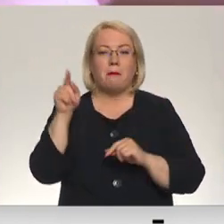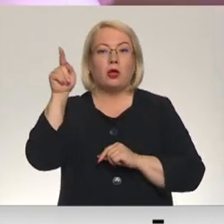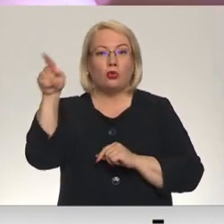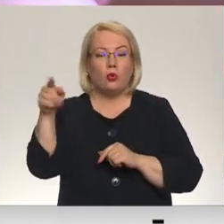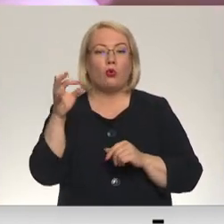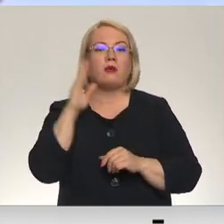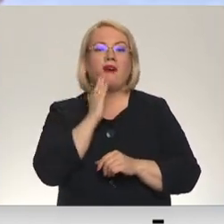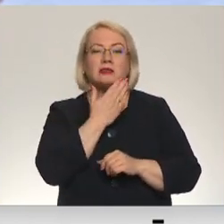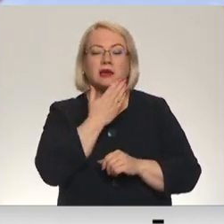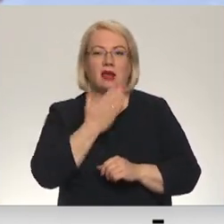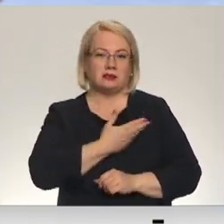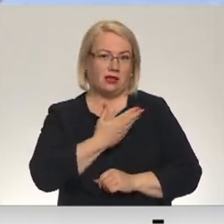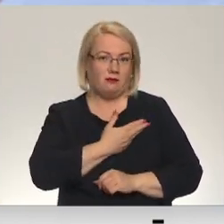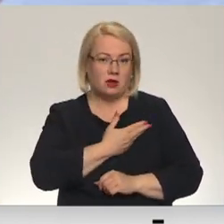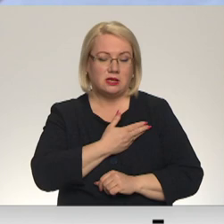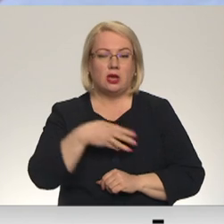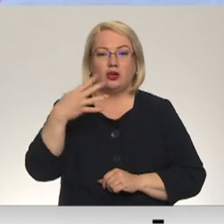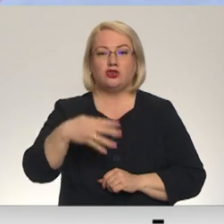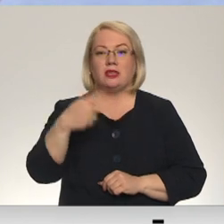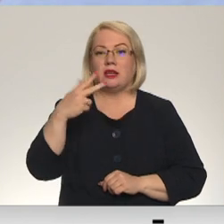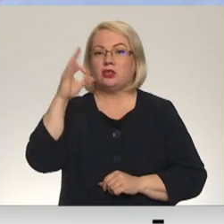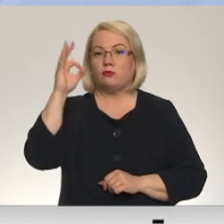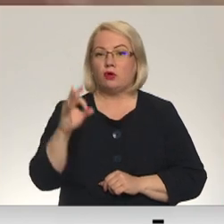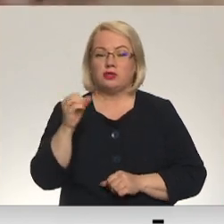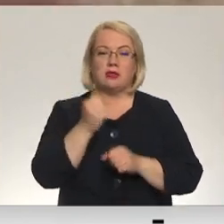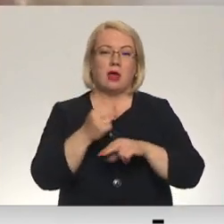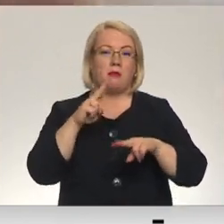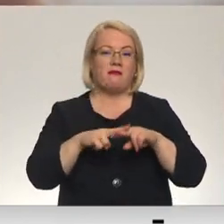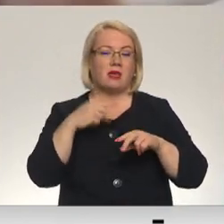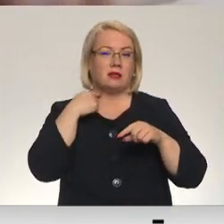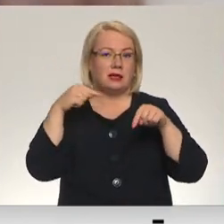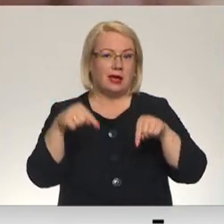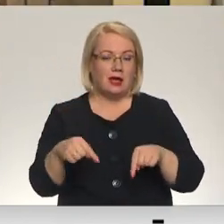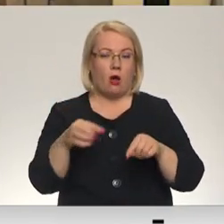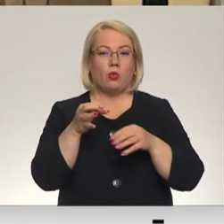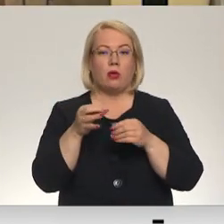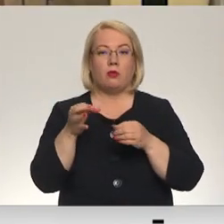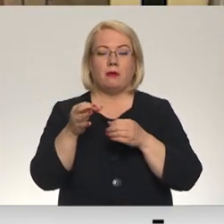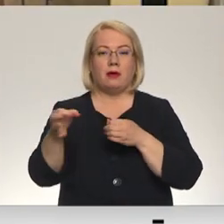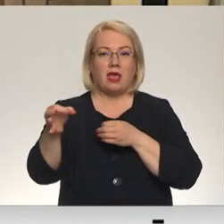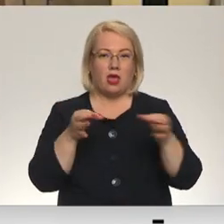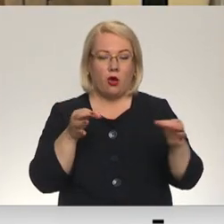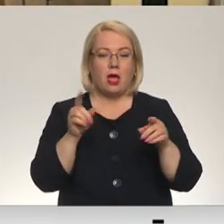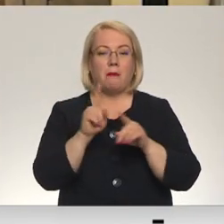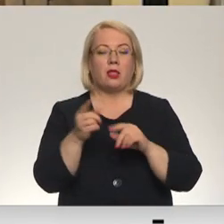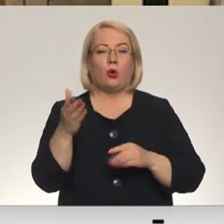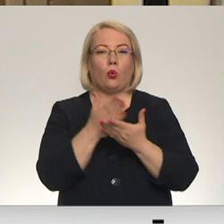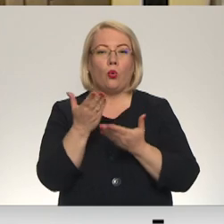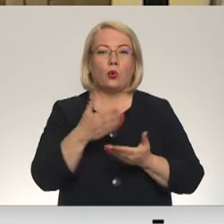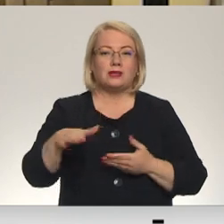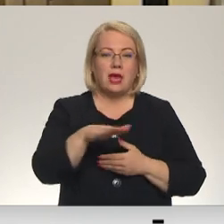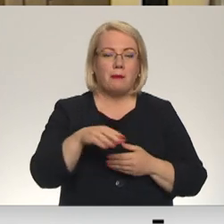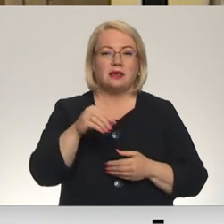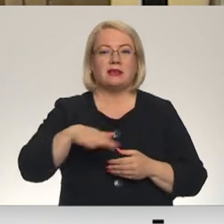vasaru pavadīs. 43% darba vietu būs Rīgā un tās reģionā. Atiecīgi, Kurzemē, Zemgalē un